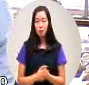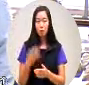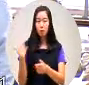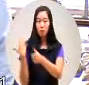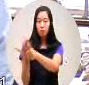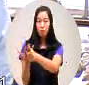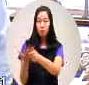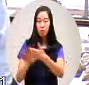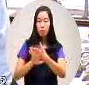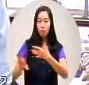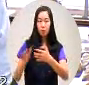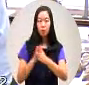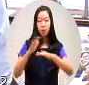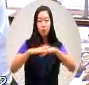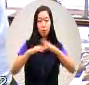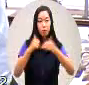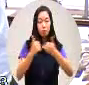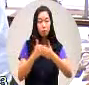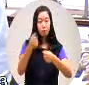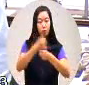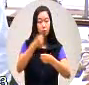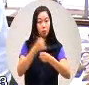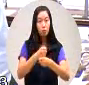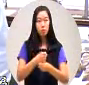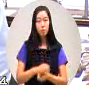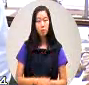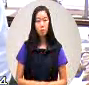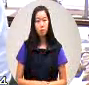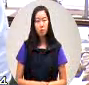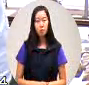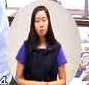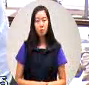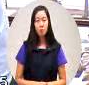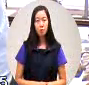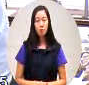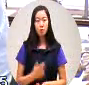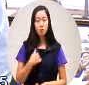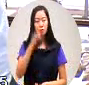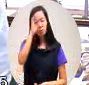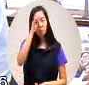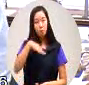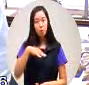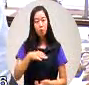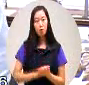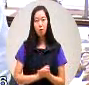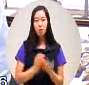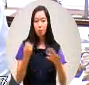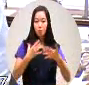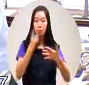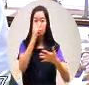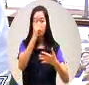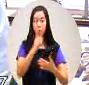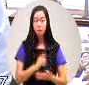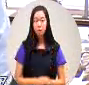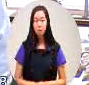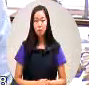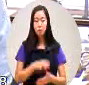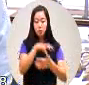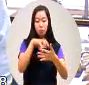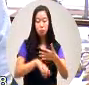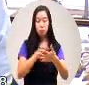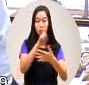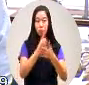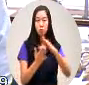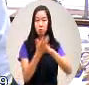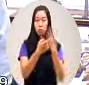给其他的协会来执行那么我已经看到一个问题了其中产